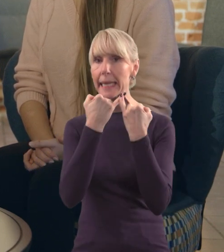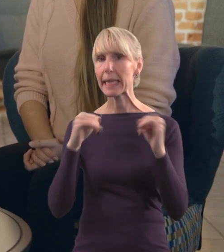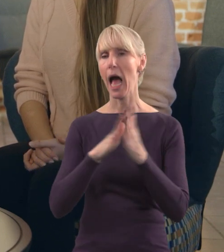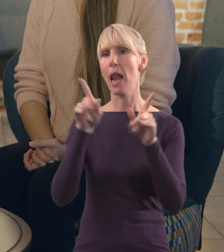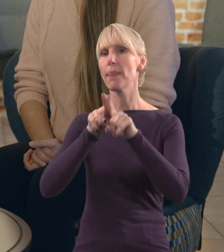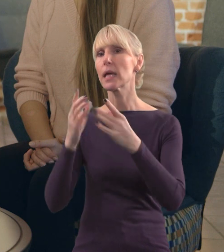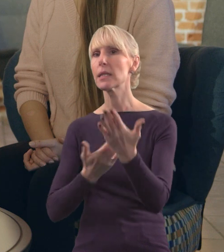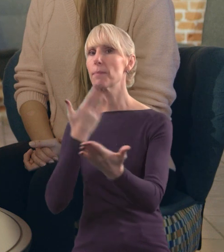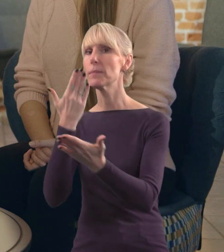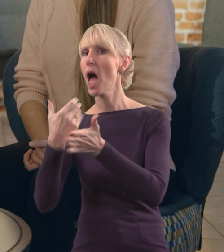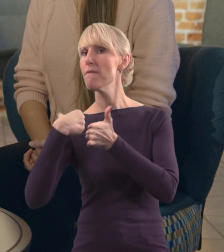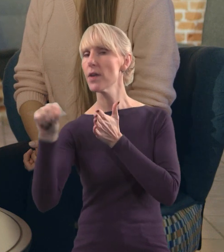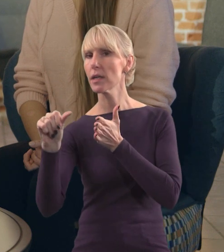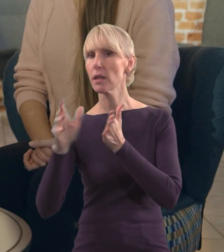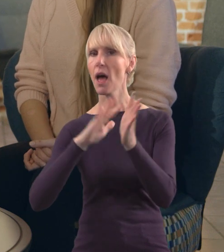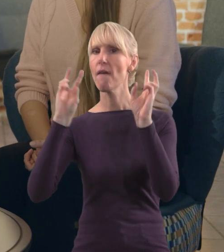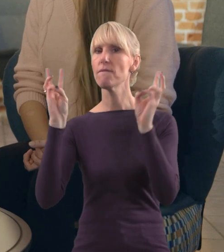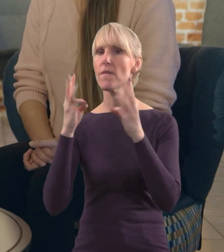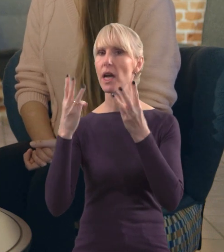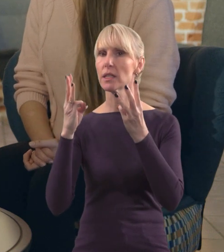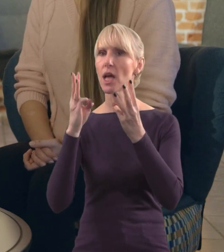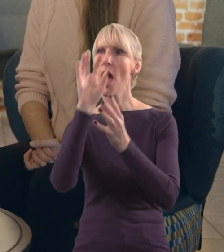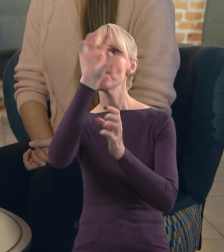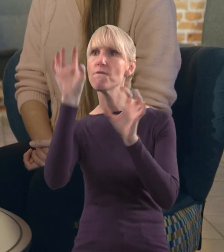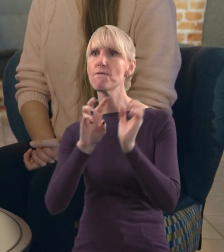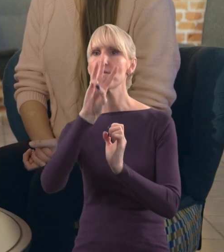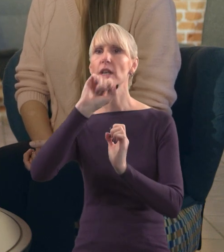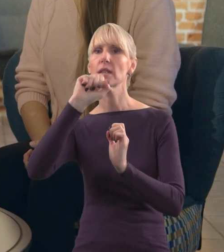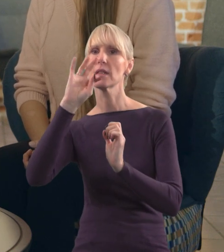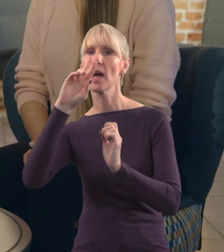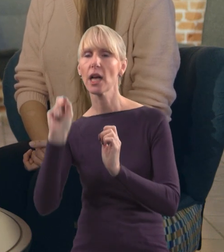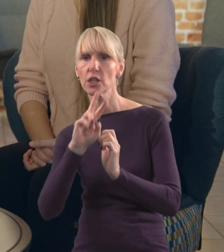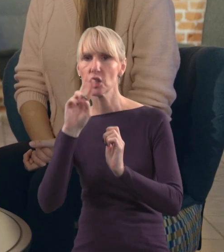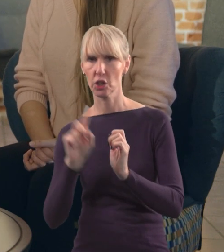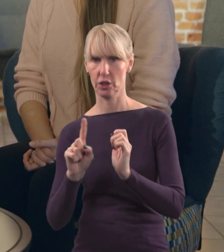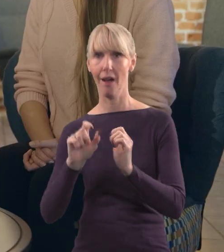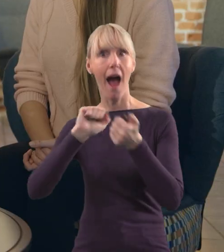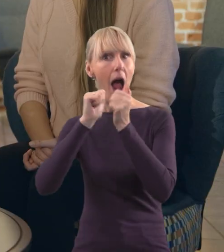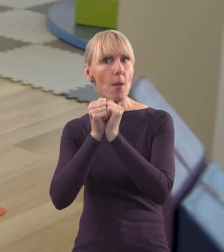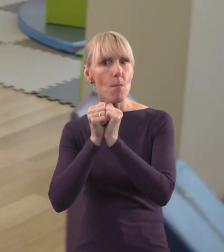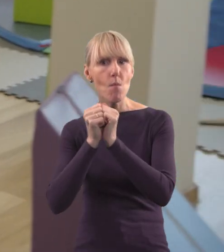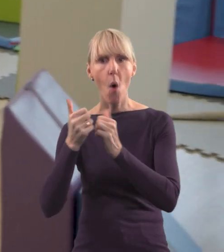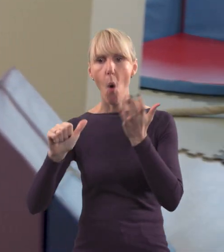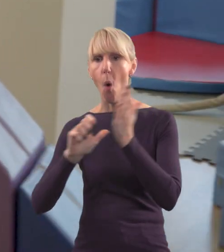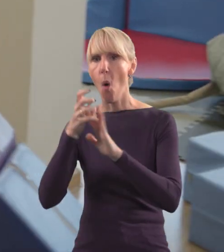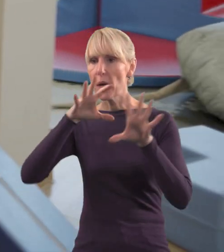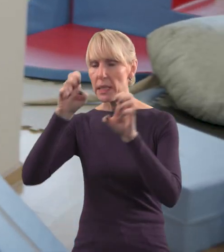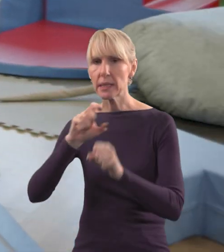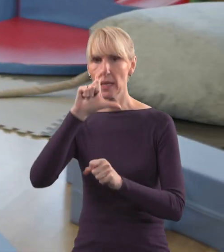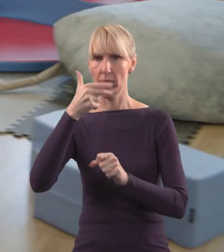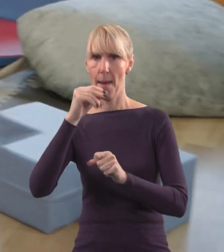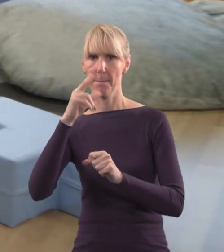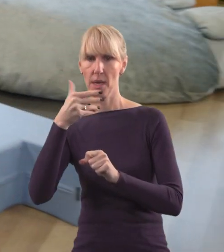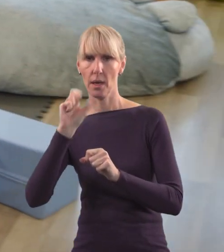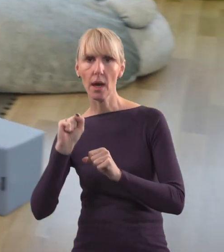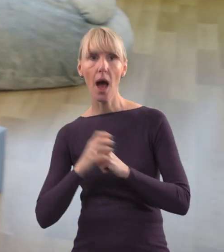propozycja, jak warsztaty z witrażu czy ceramiki. Natomiast też warte uwagi są warsztaty z szeroko